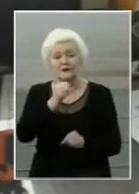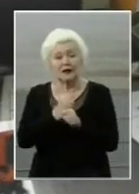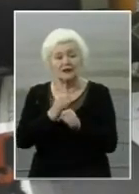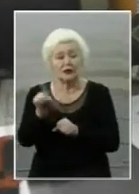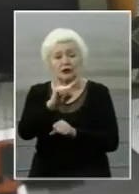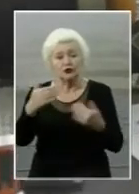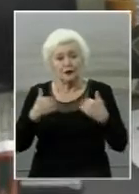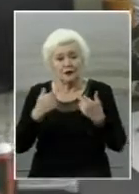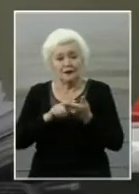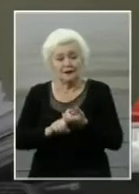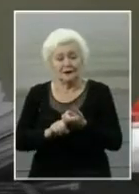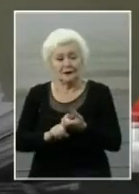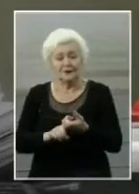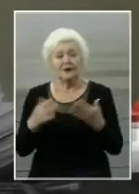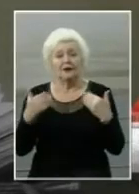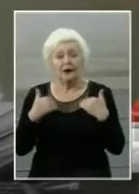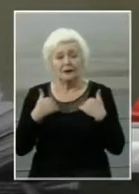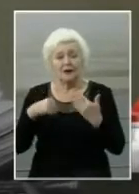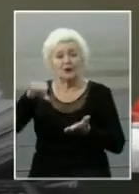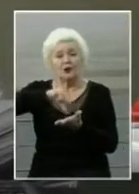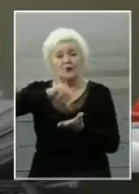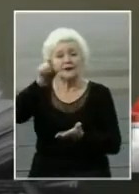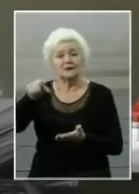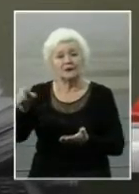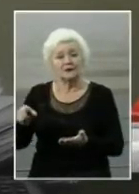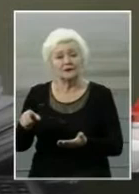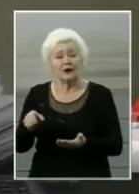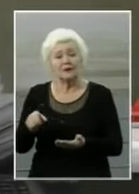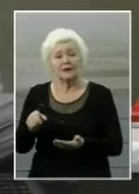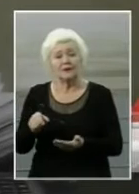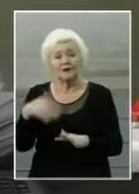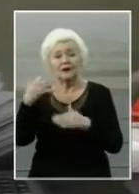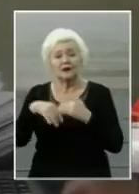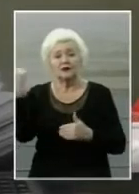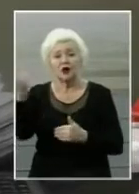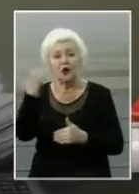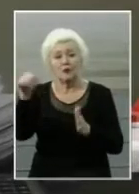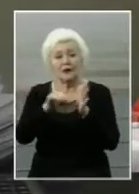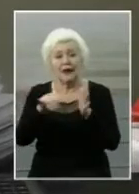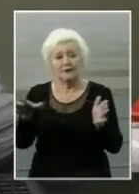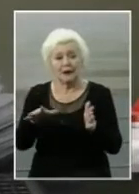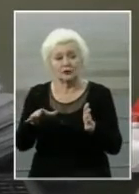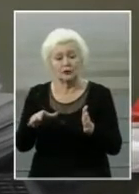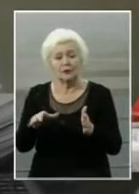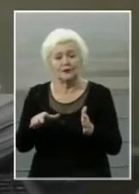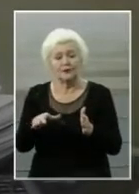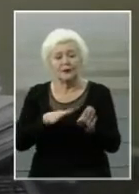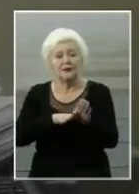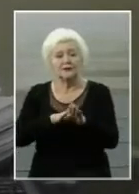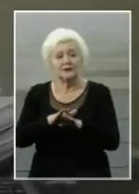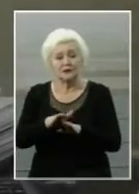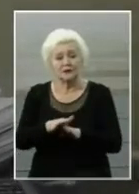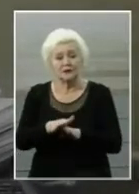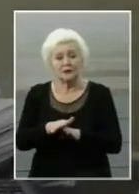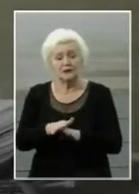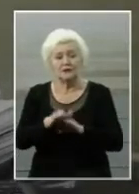що від них залежало. Нашими представниками з «Херсонобленерго» здійснюється